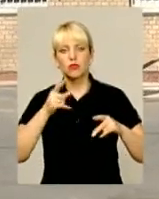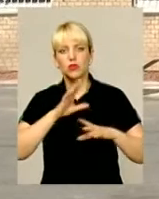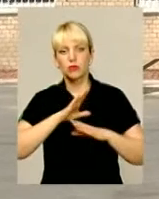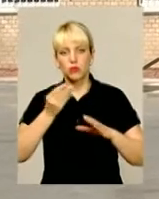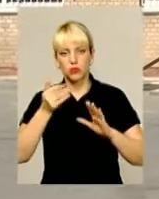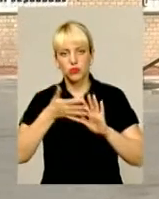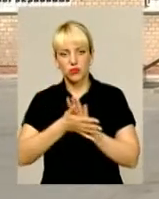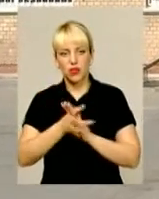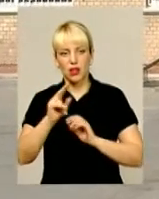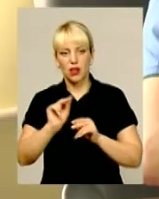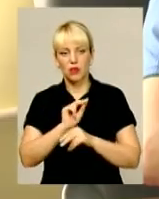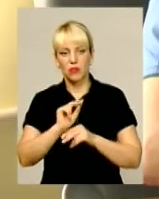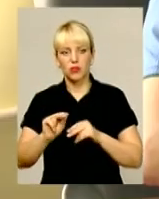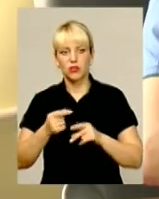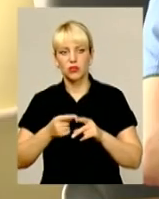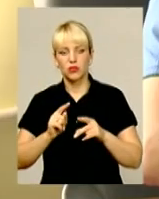закладу.